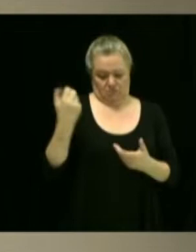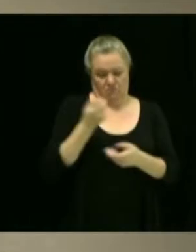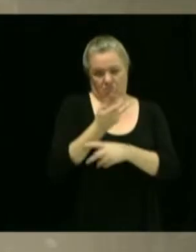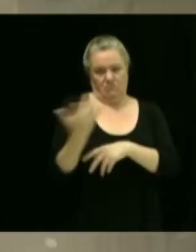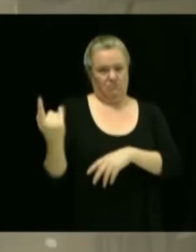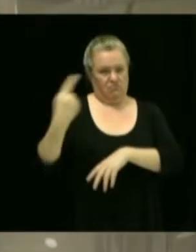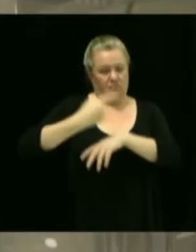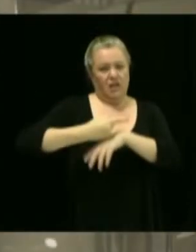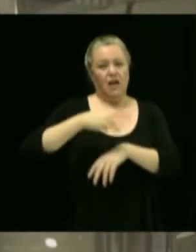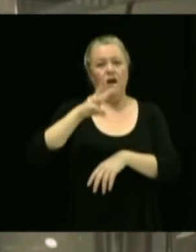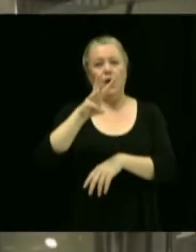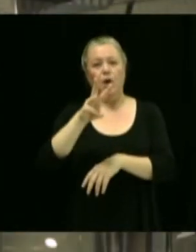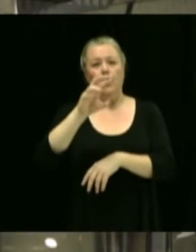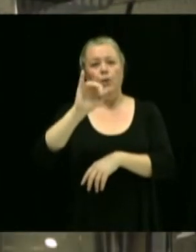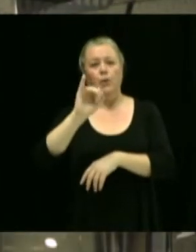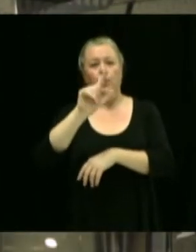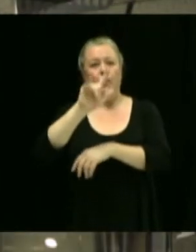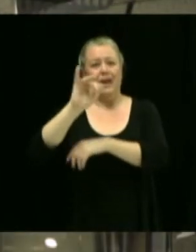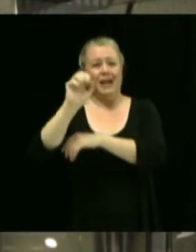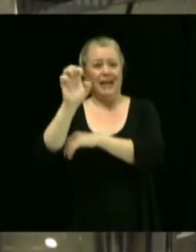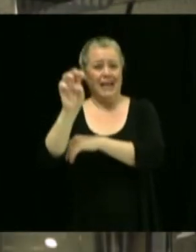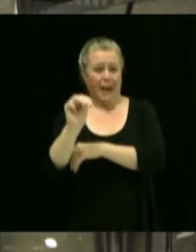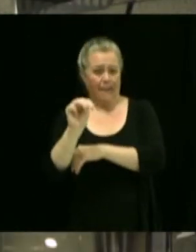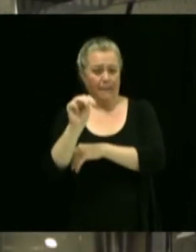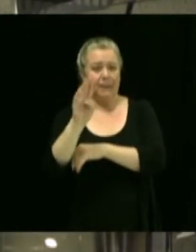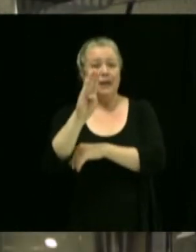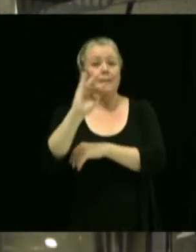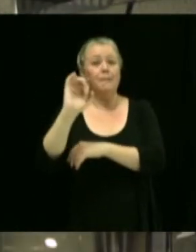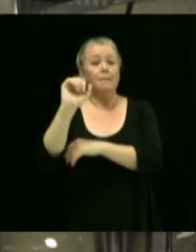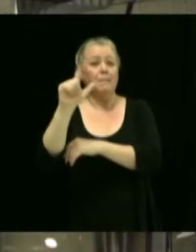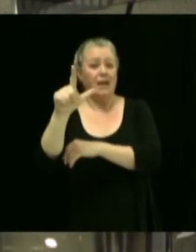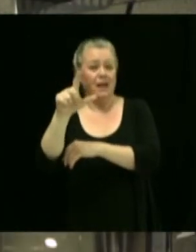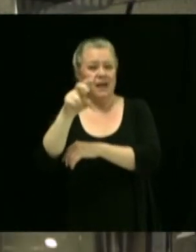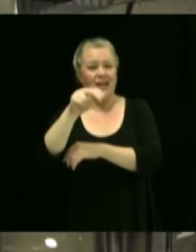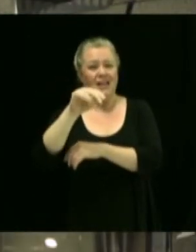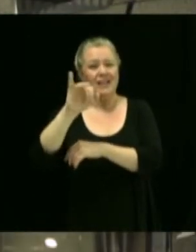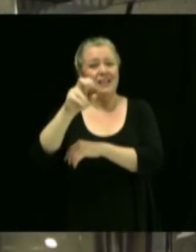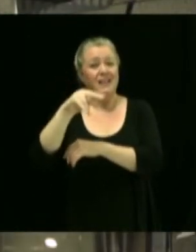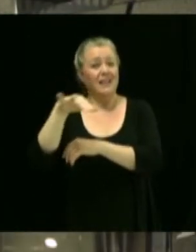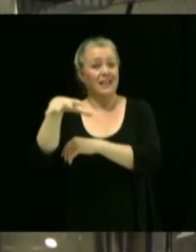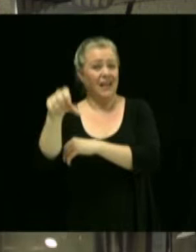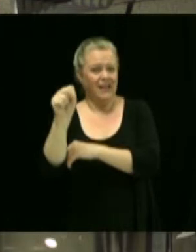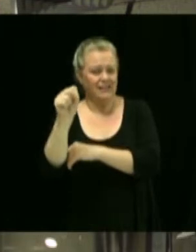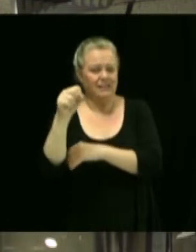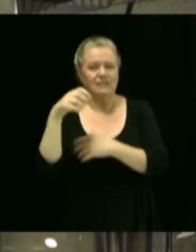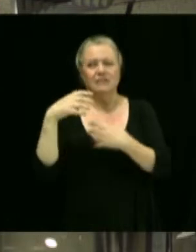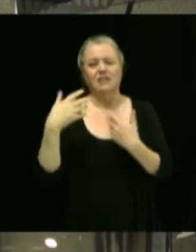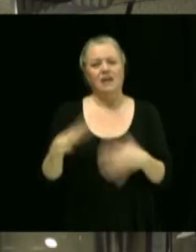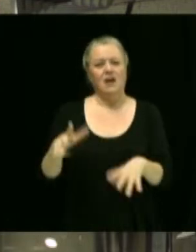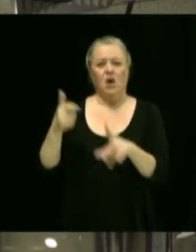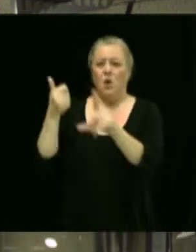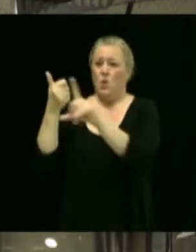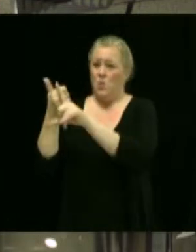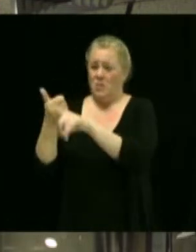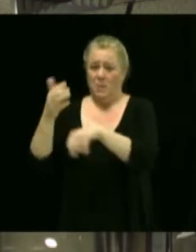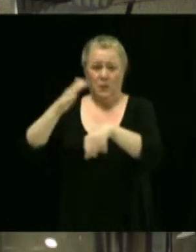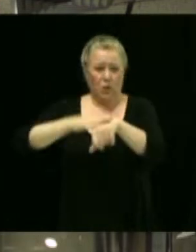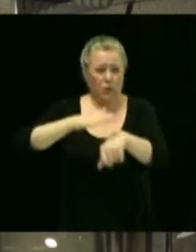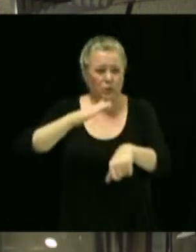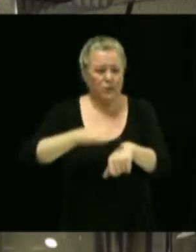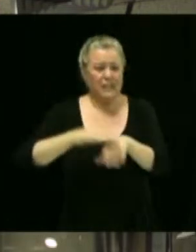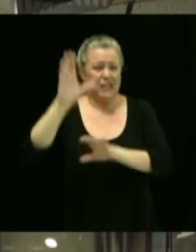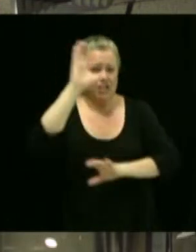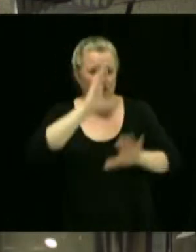Ninax. Ce week-end, fait, Victorieville a perdu un bâtisseur à la suite du décès de Bill Ninax. Consultant, chercheur et